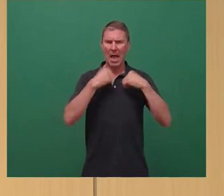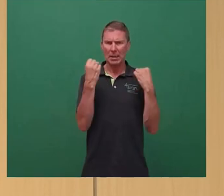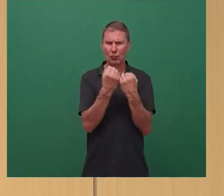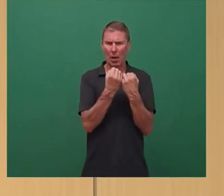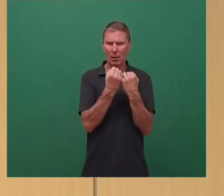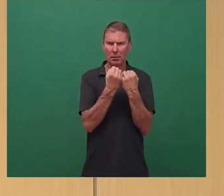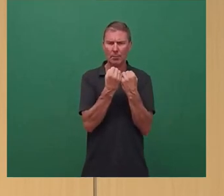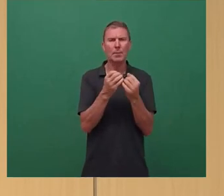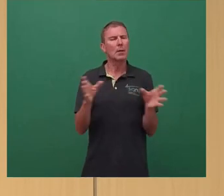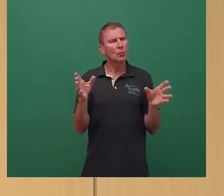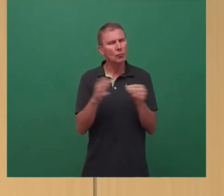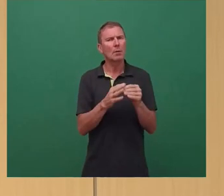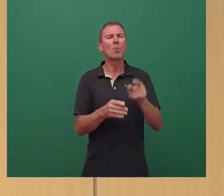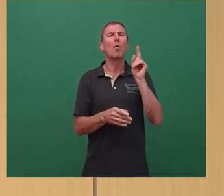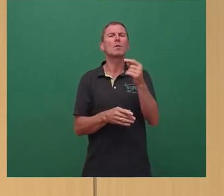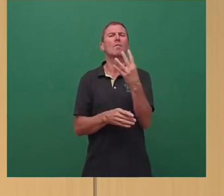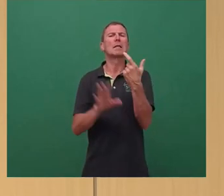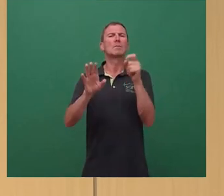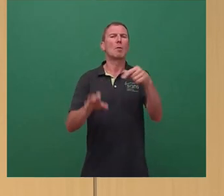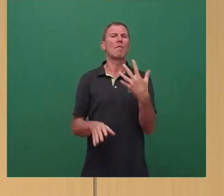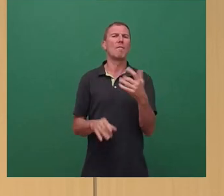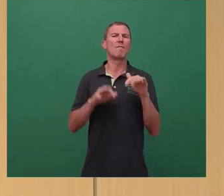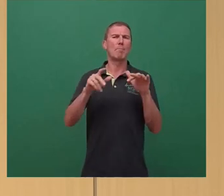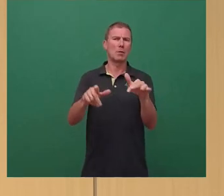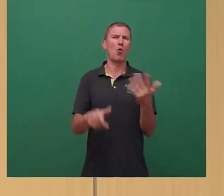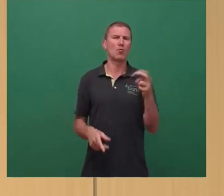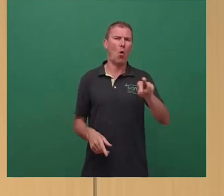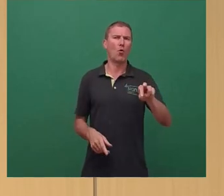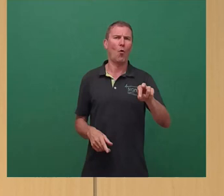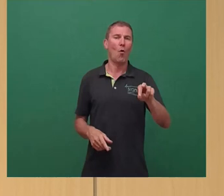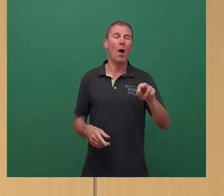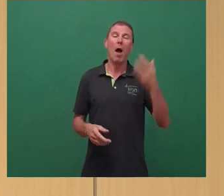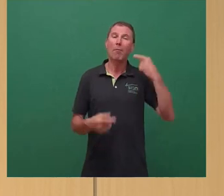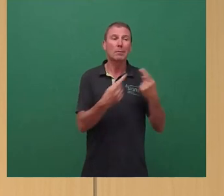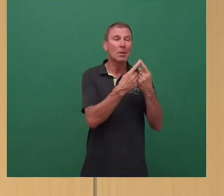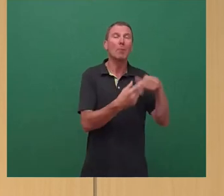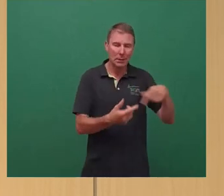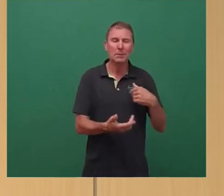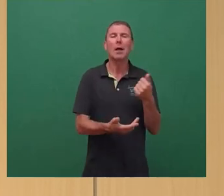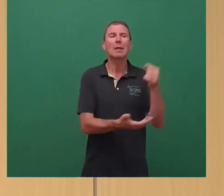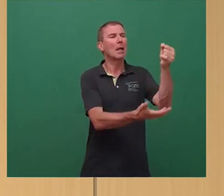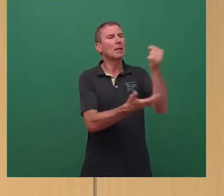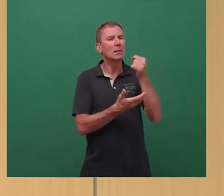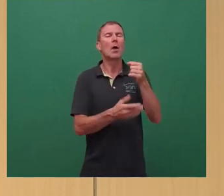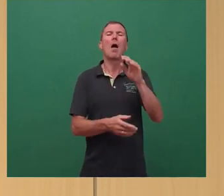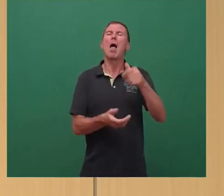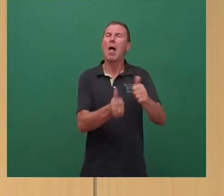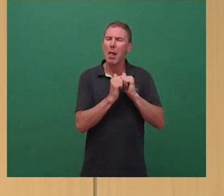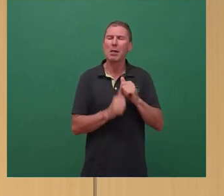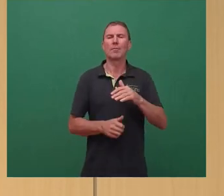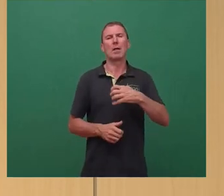174,5 Millionen Euro. Das war ja lange Zeit auch strittig, hilft aber den Dresdner Verkehrsbetrieben jetzt erst mal sehr, sehr